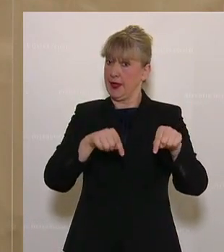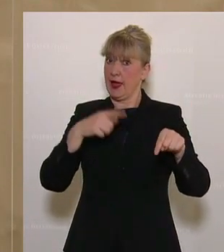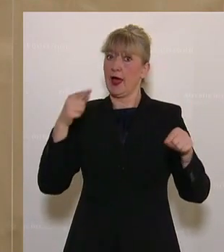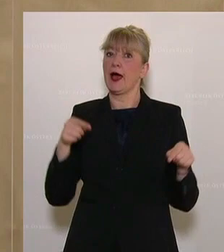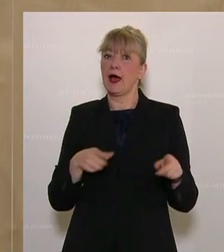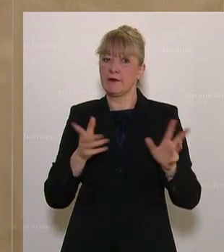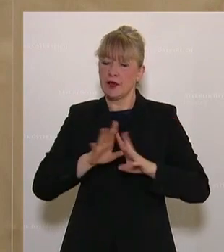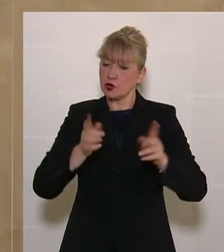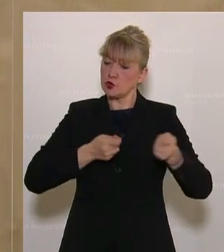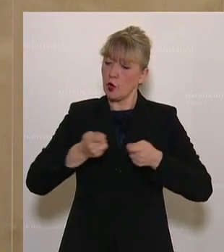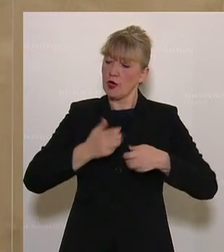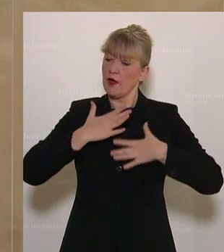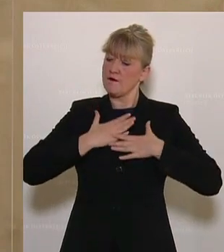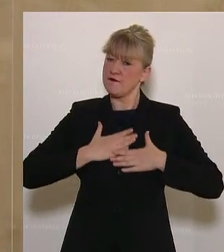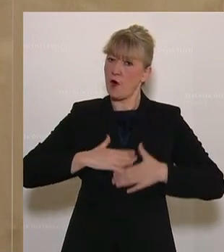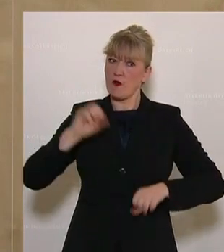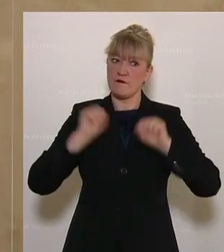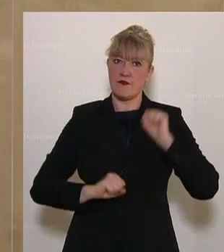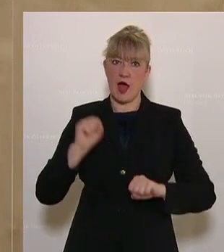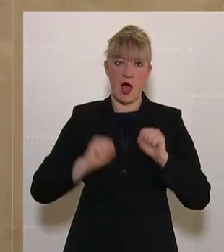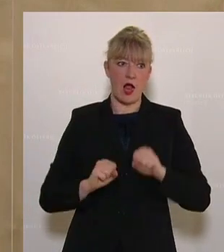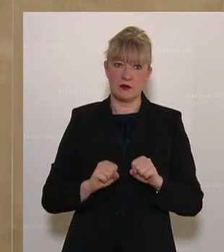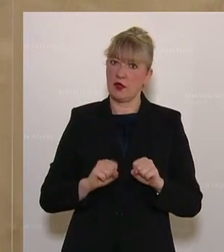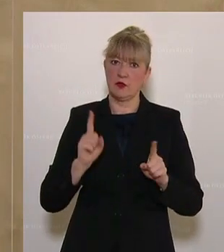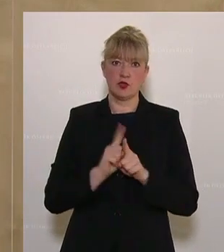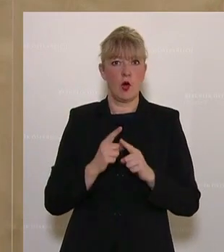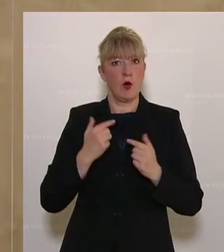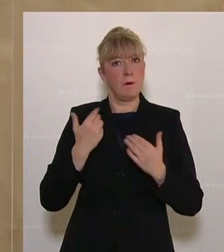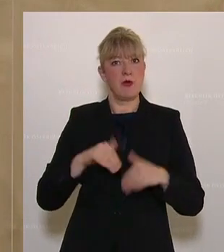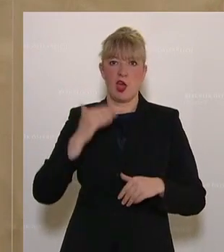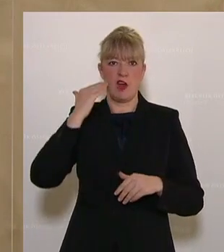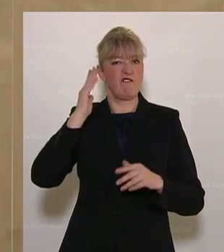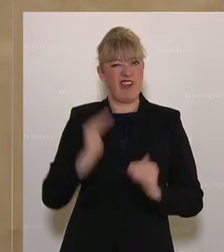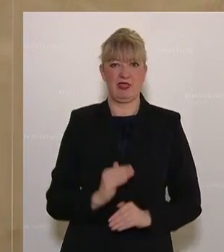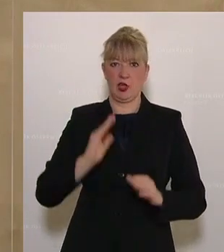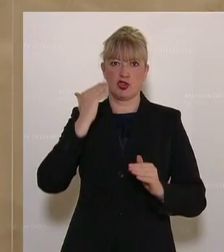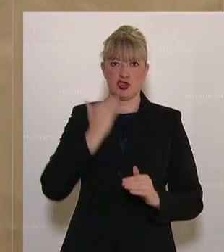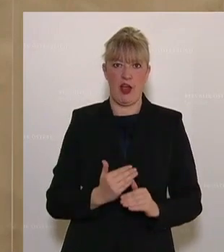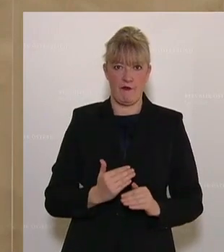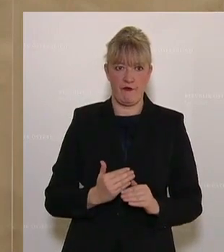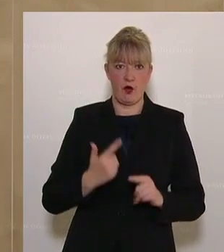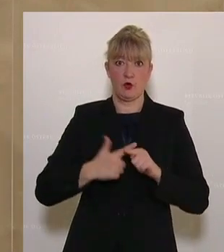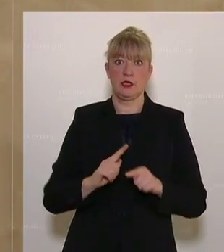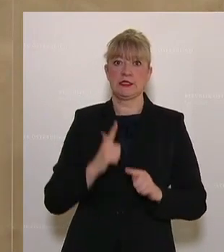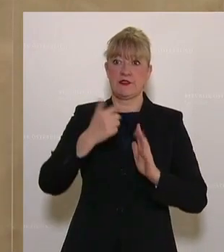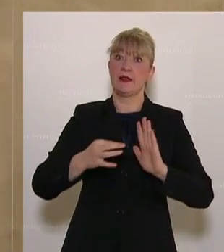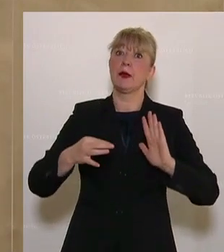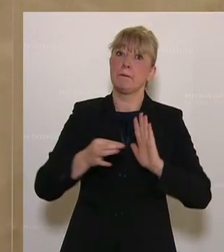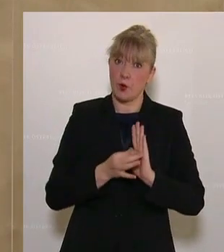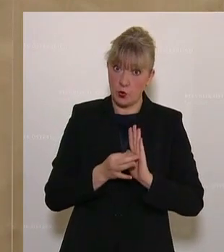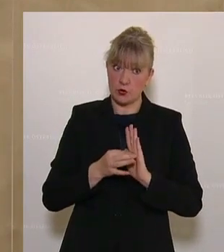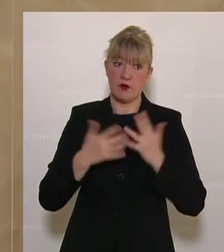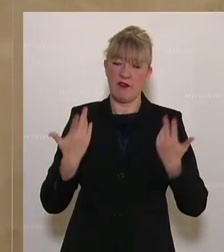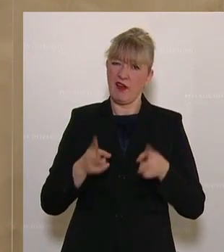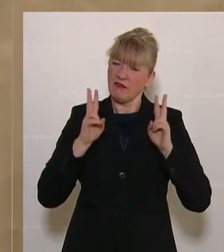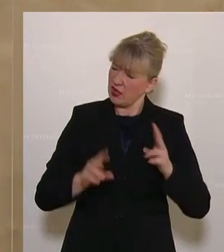steuerliche Wohlverhalten massiv entschärft. Und der zweite Punkt, und der zweite Punkt